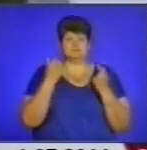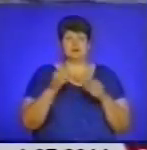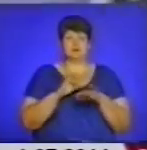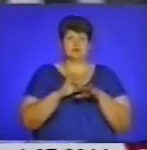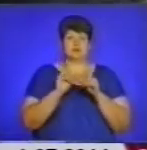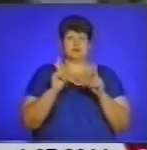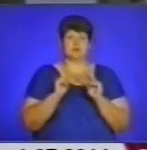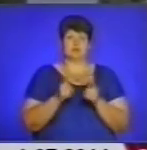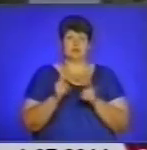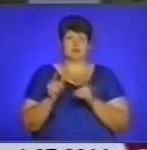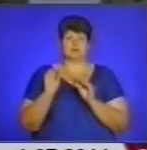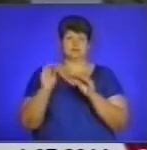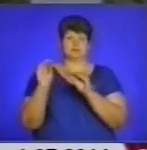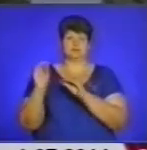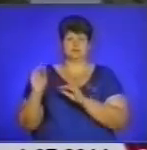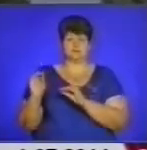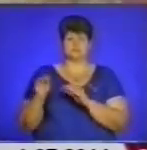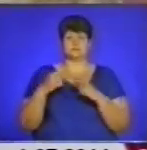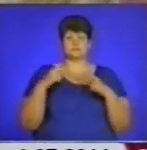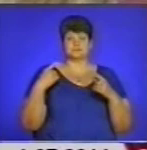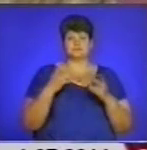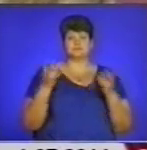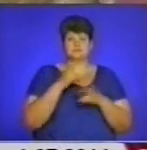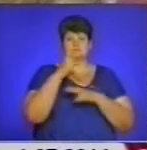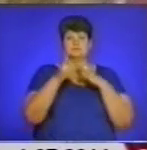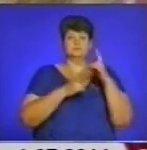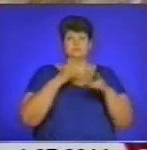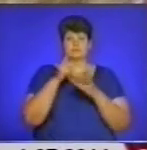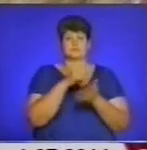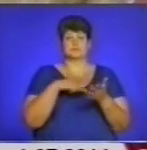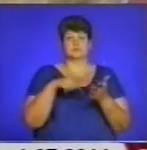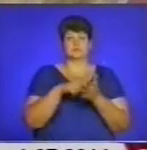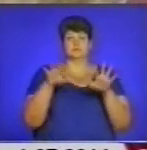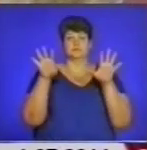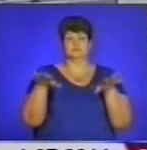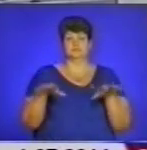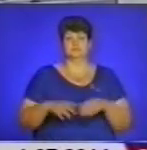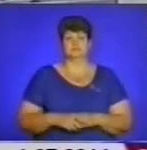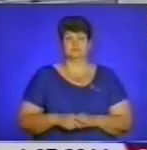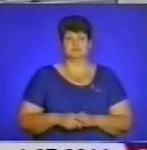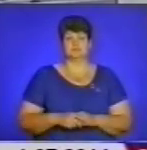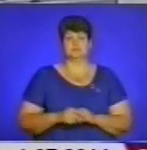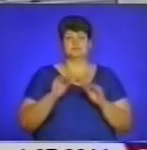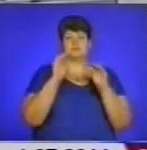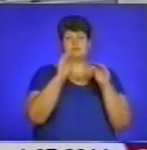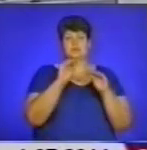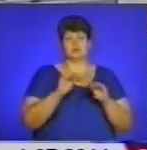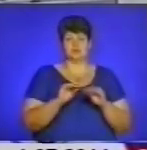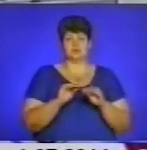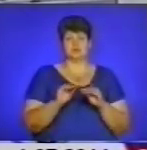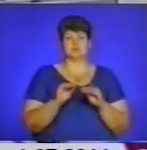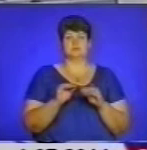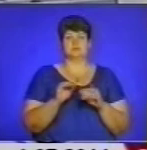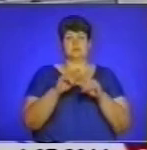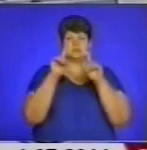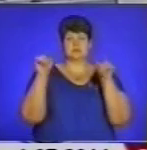погодження на їх встановлення. Урешті ж скаржитися на знаки пропонують міському голові. Встановленням дорожніх знаків займається